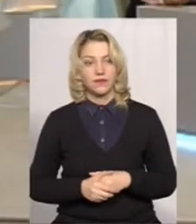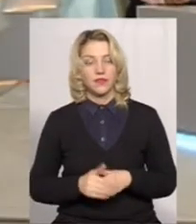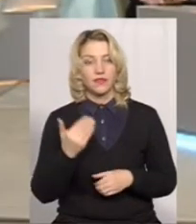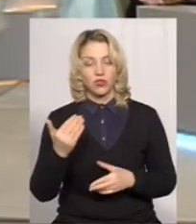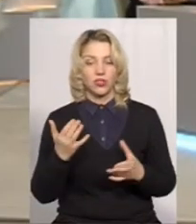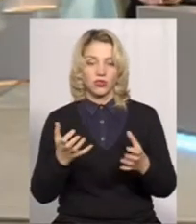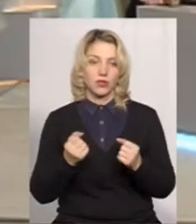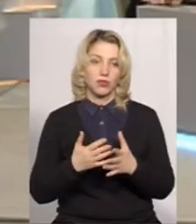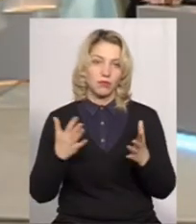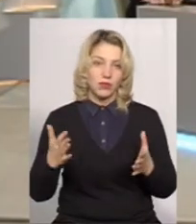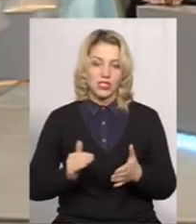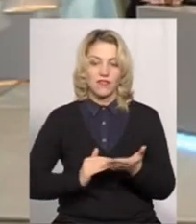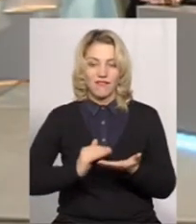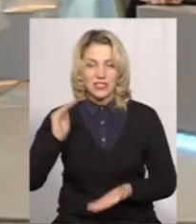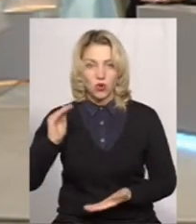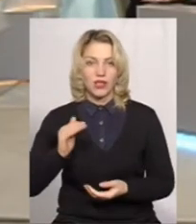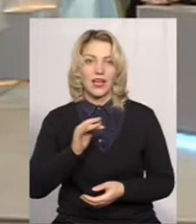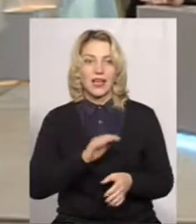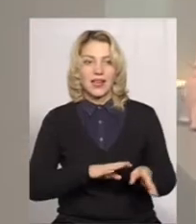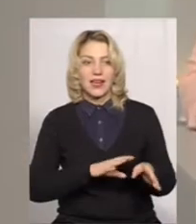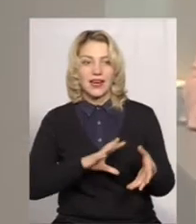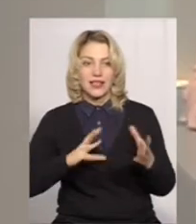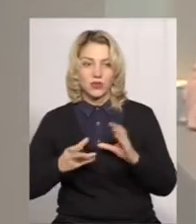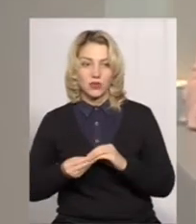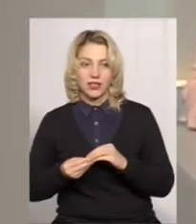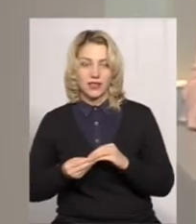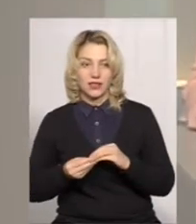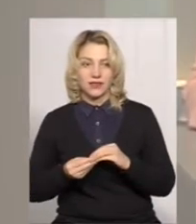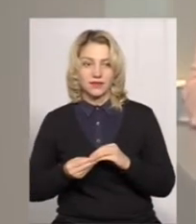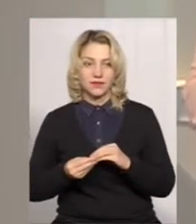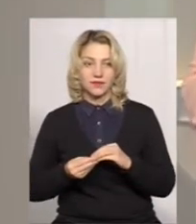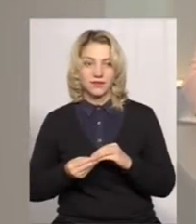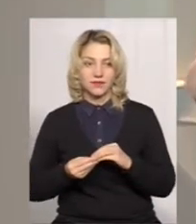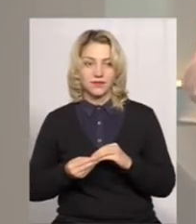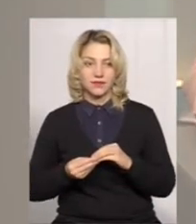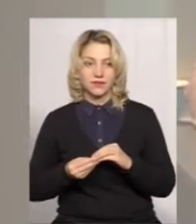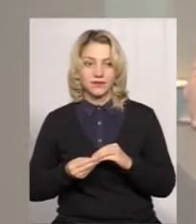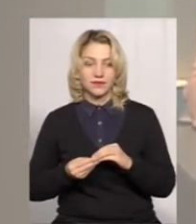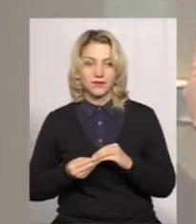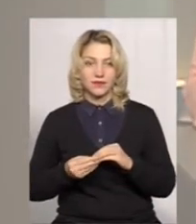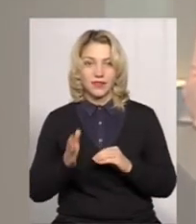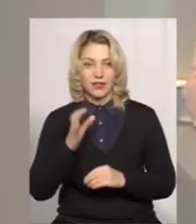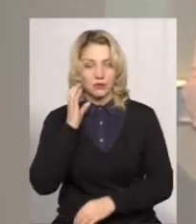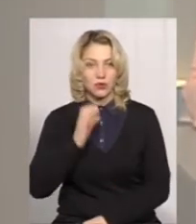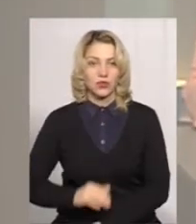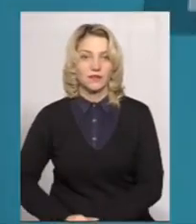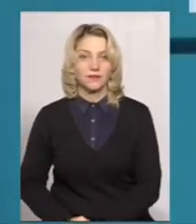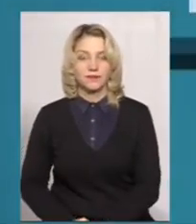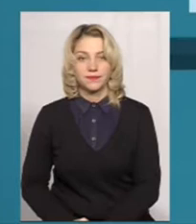вони отримують більш високі результати. Будь ласка, послухаємо.